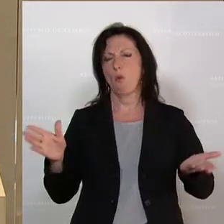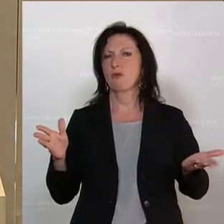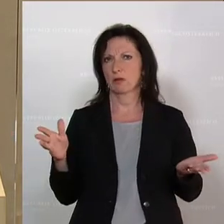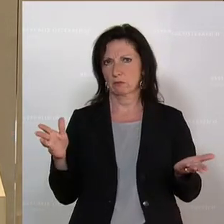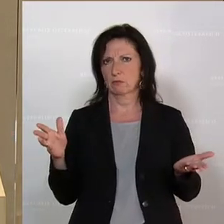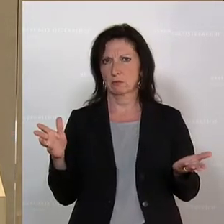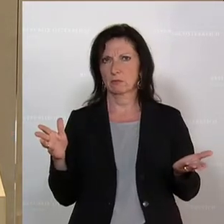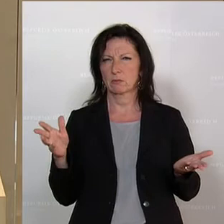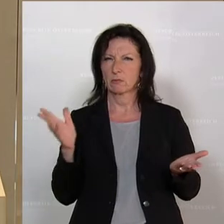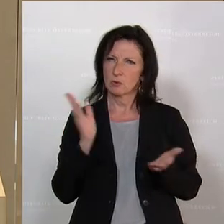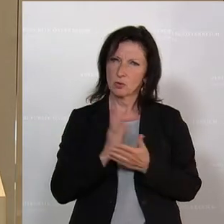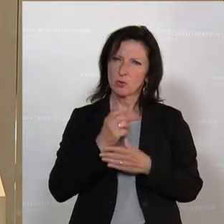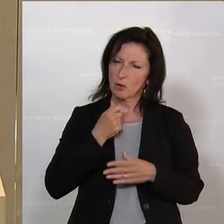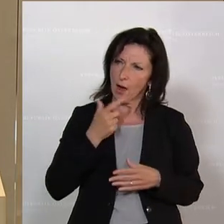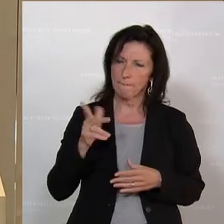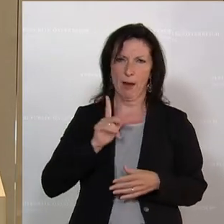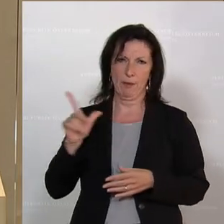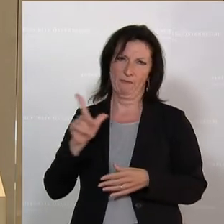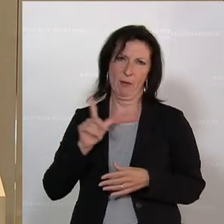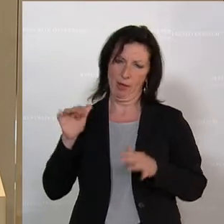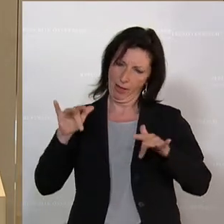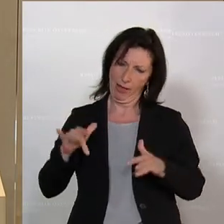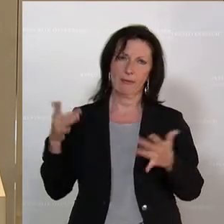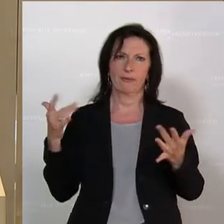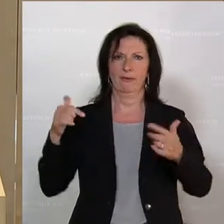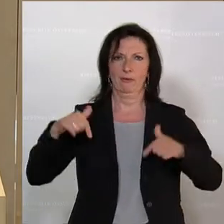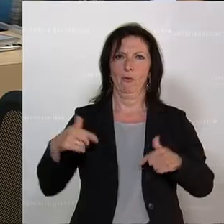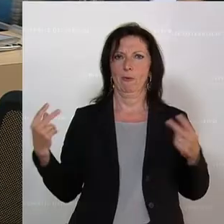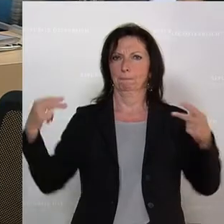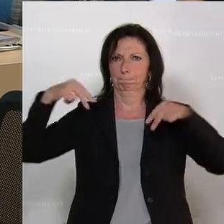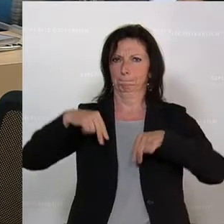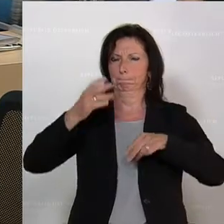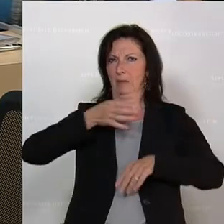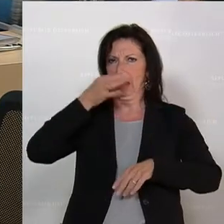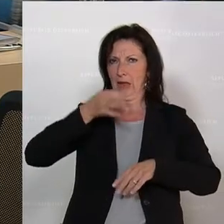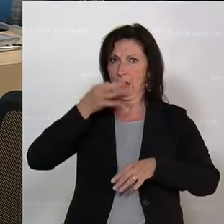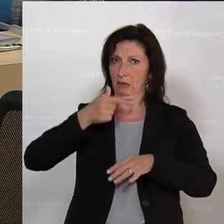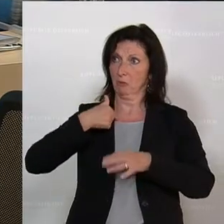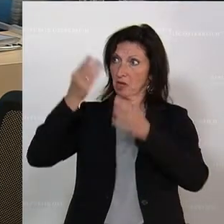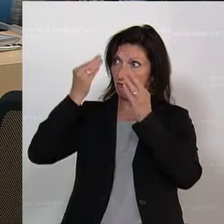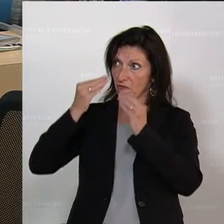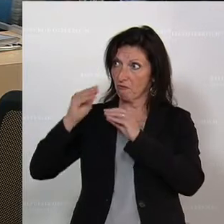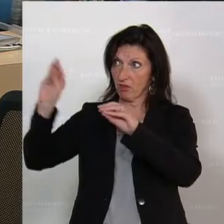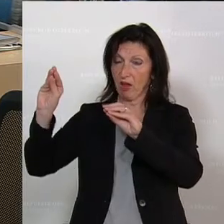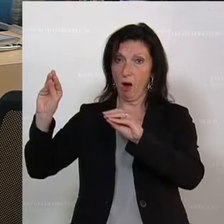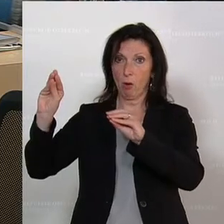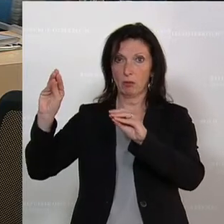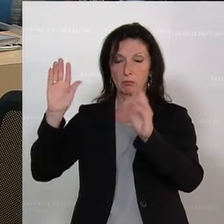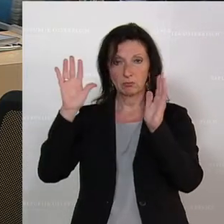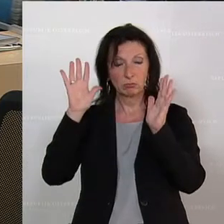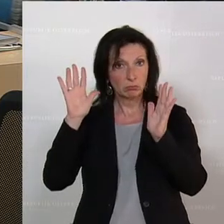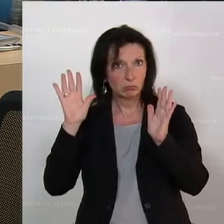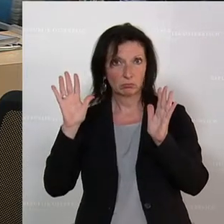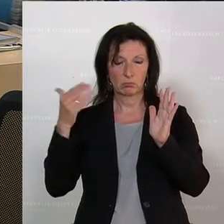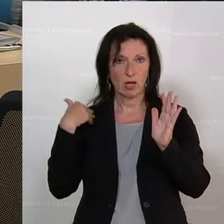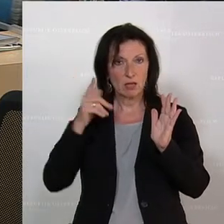wir haben ja schon mehrmals miteinander zu tun gehabt hier am Podium und mein Vertrauen zu Ihnen ist immer weiter erschüttert worden